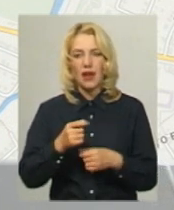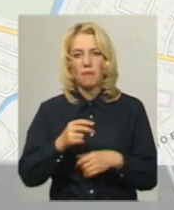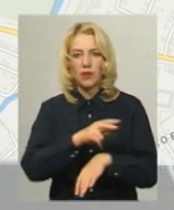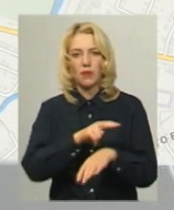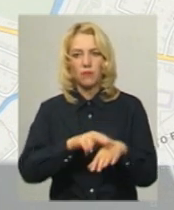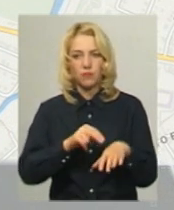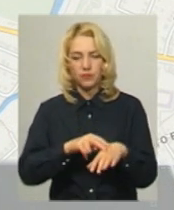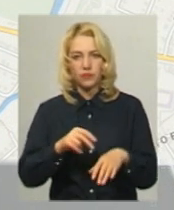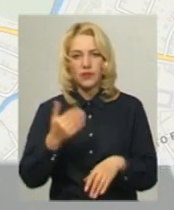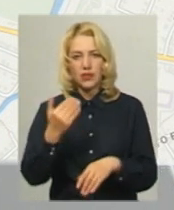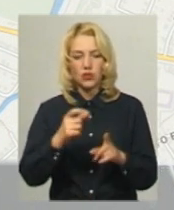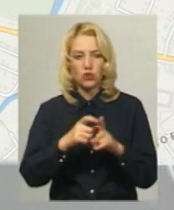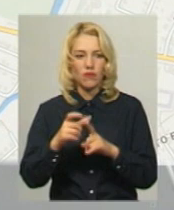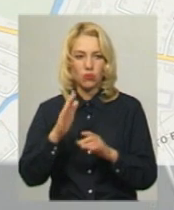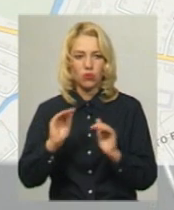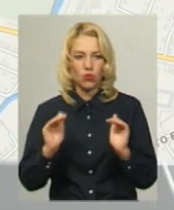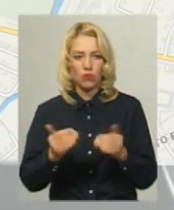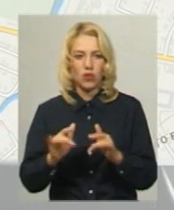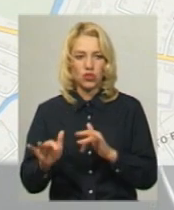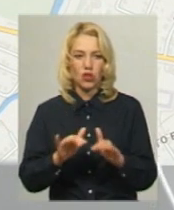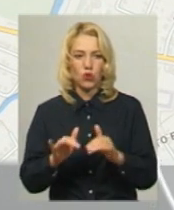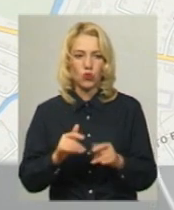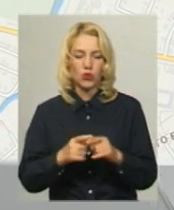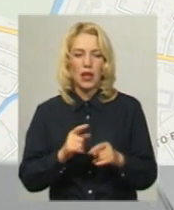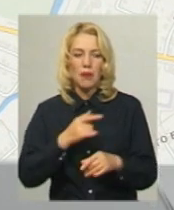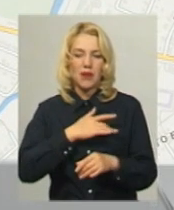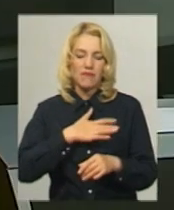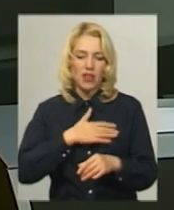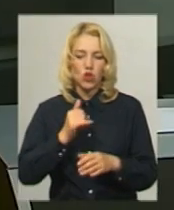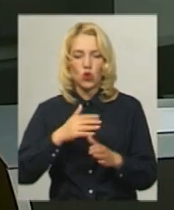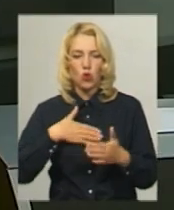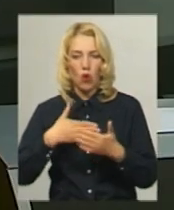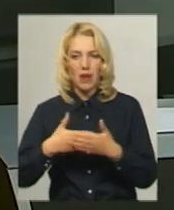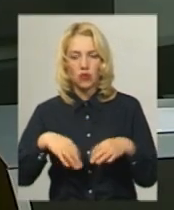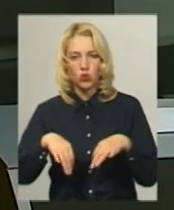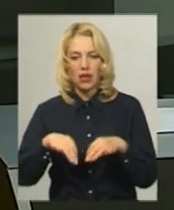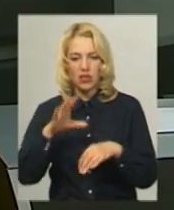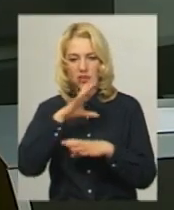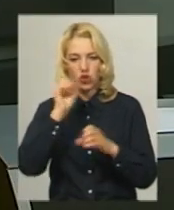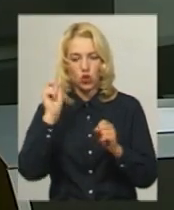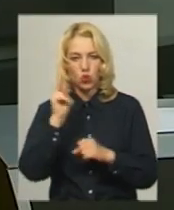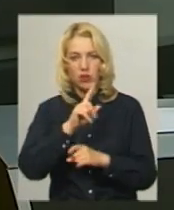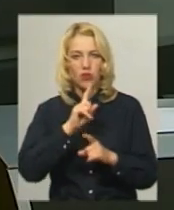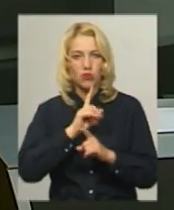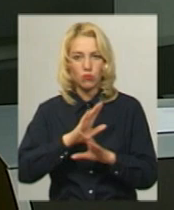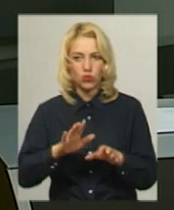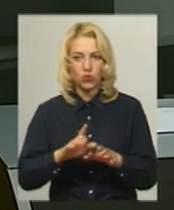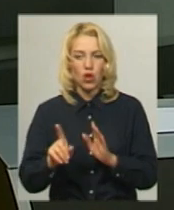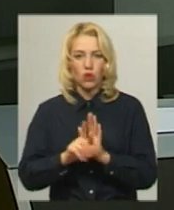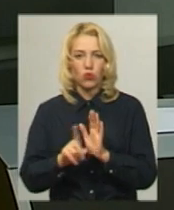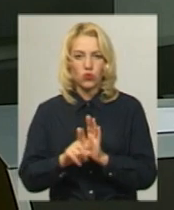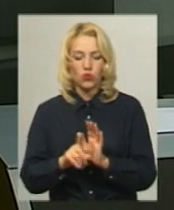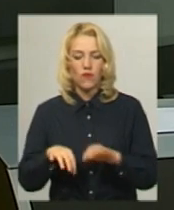Чернелевська. За її словами, буде обмежено рух приватного та громадського транспорту. Нічні тролейбуси також не курсуватимуть. Рух